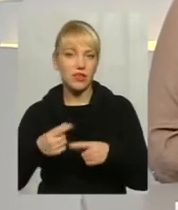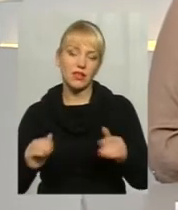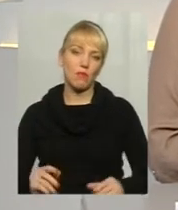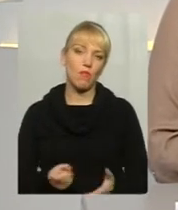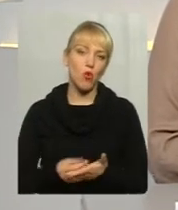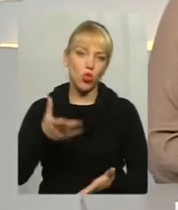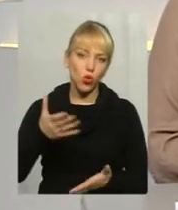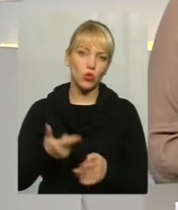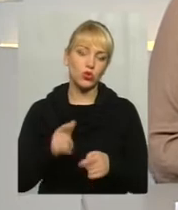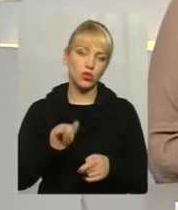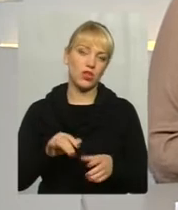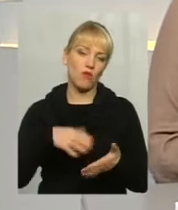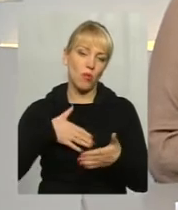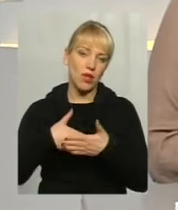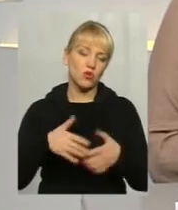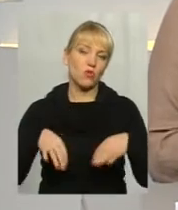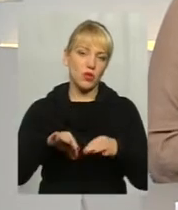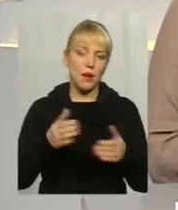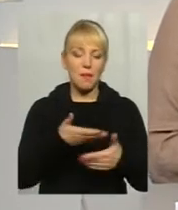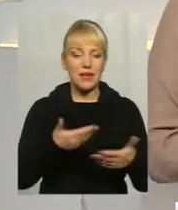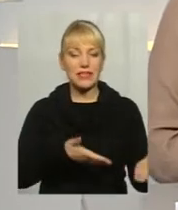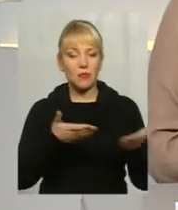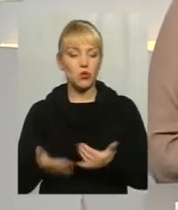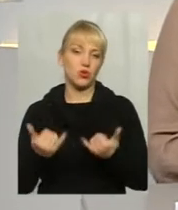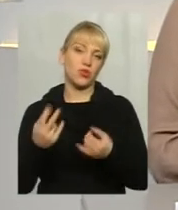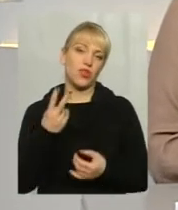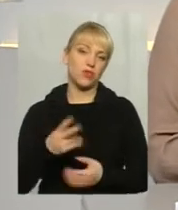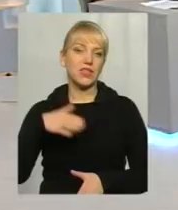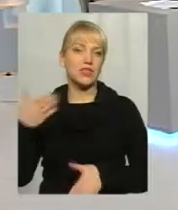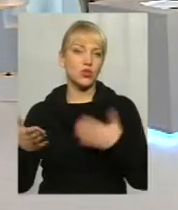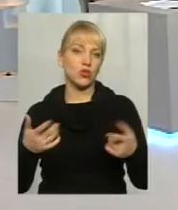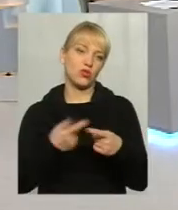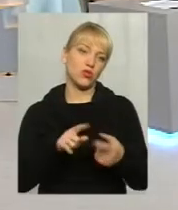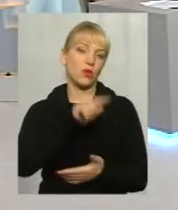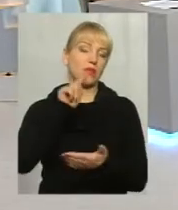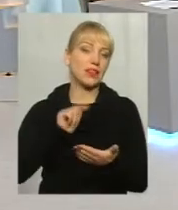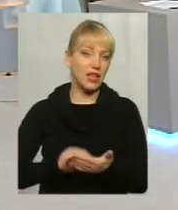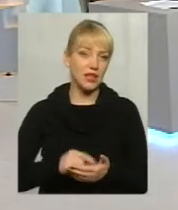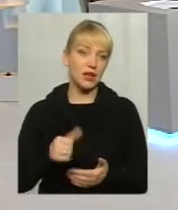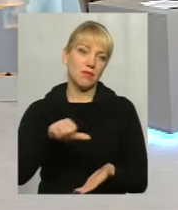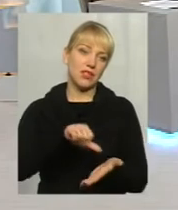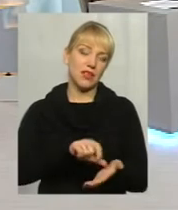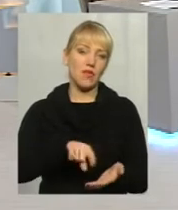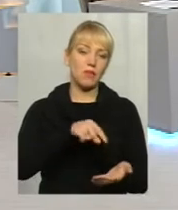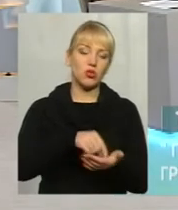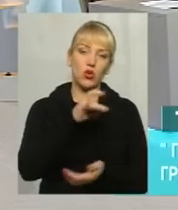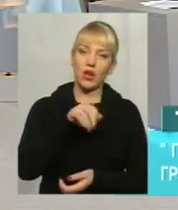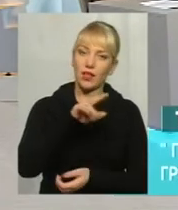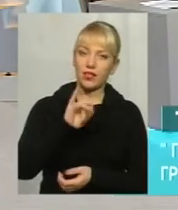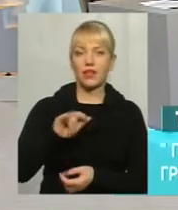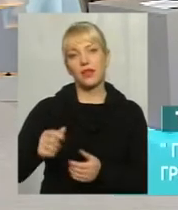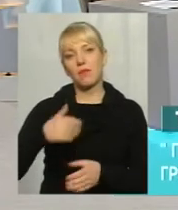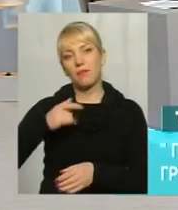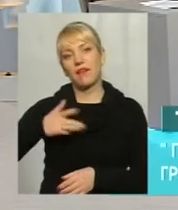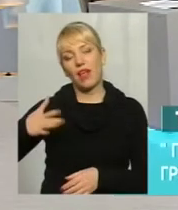громадському транспорті, ми запросили сьогодні обидві сторони цього питання. І представника міської ради, і приватного